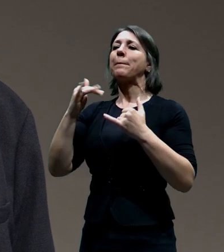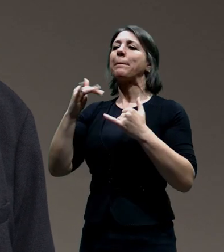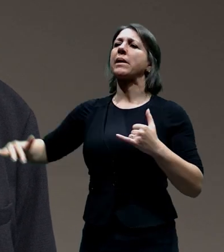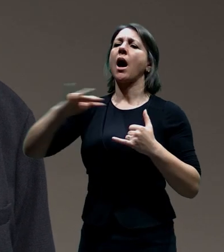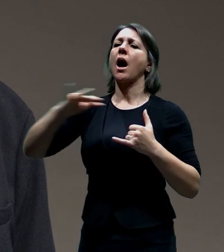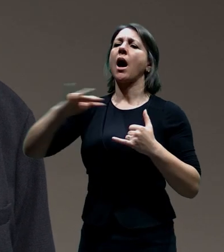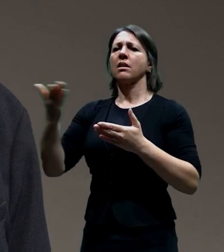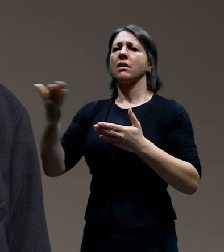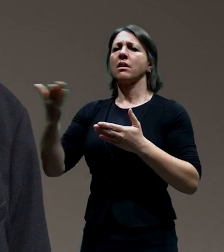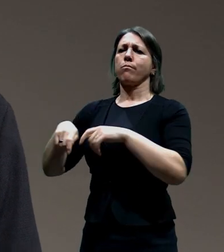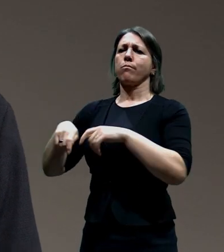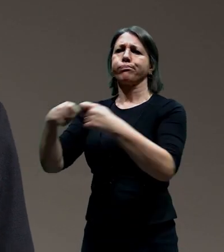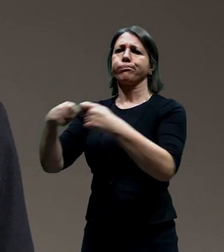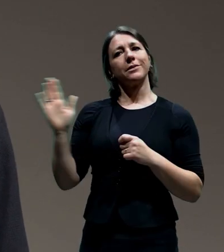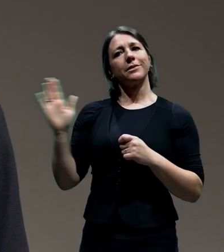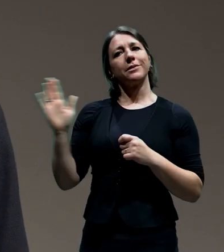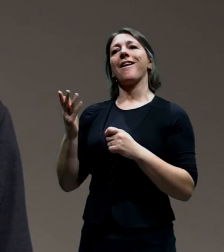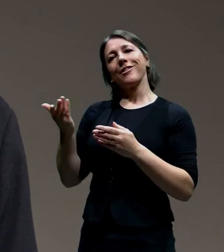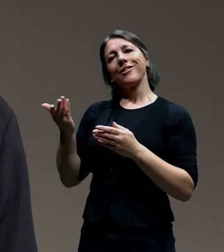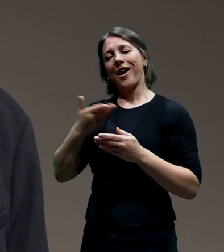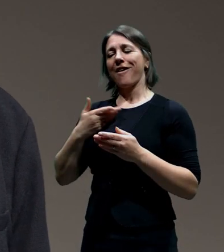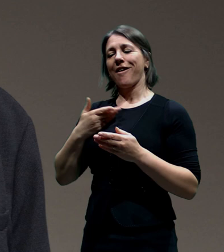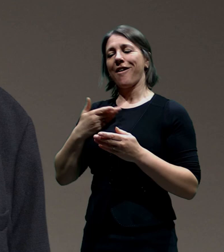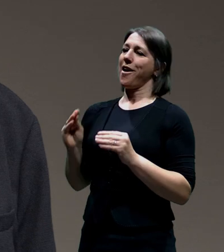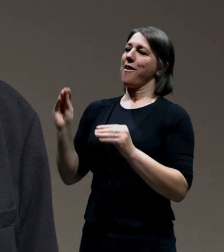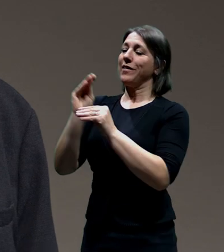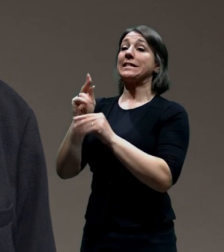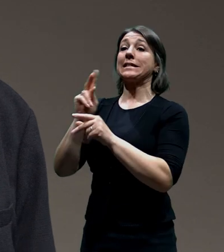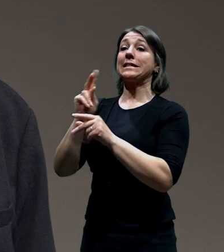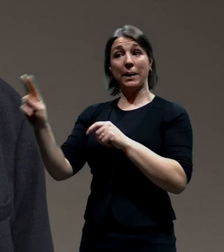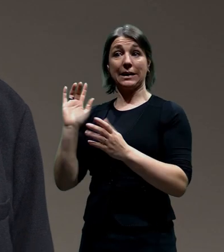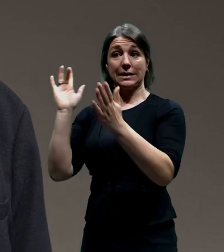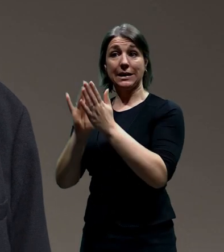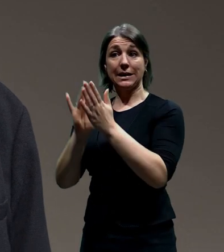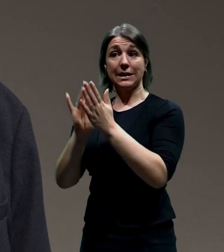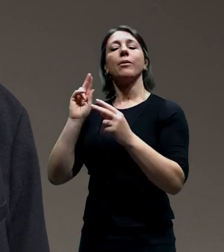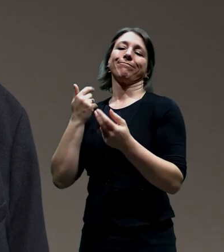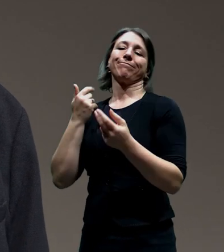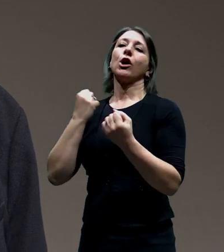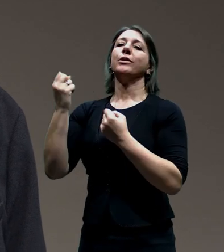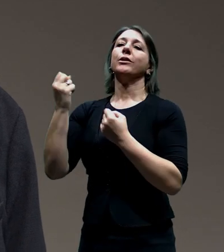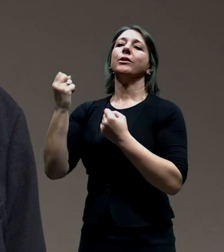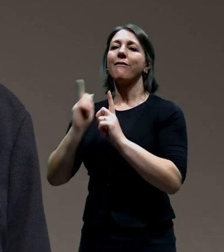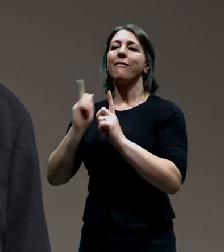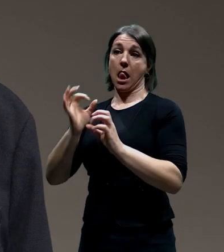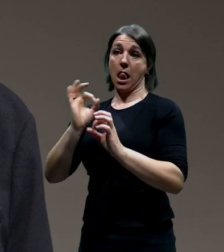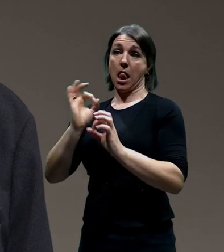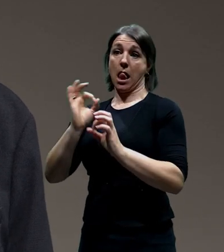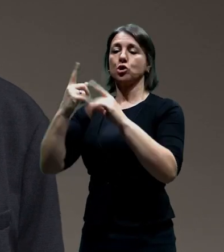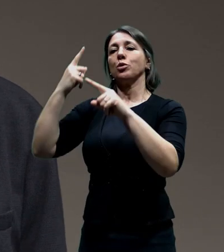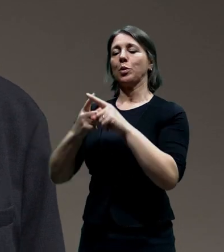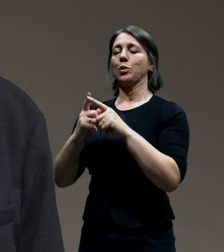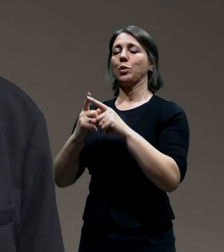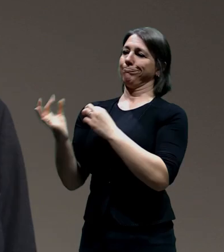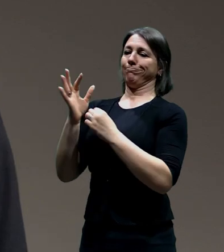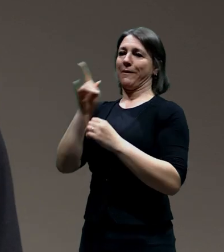městotvorné a zároveň, aby plnili svou funkci tu dopravní. A takto jsme k tomu přistoupili a proto